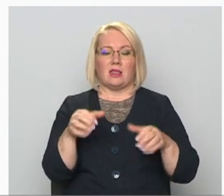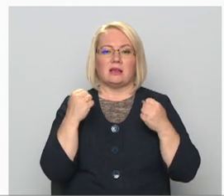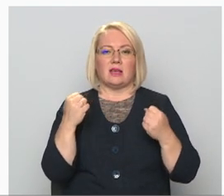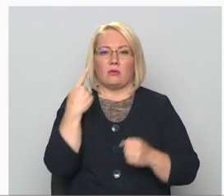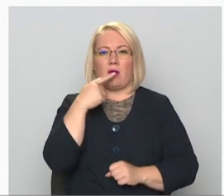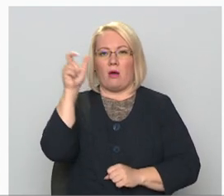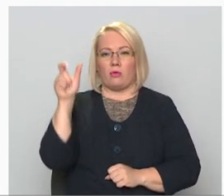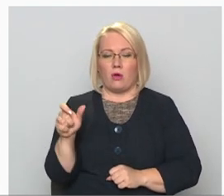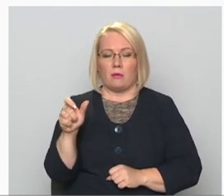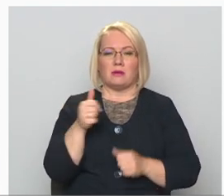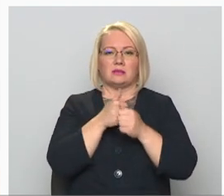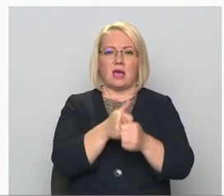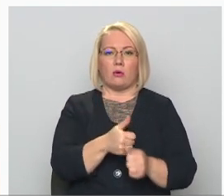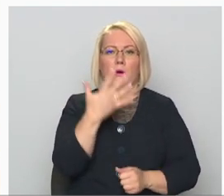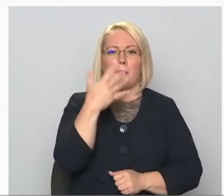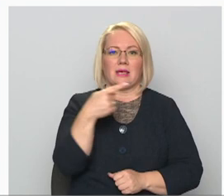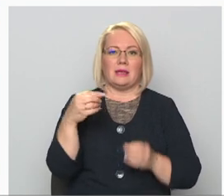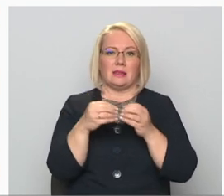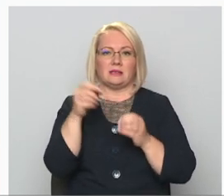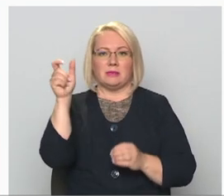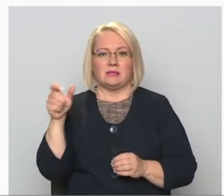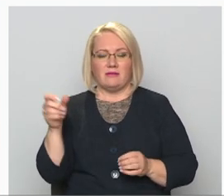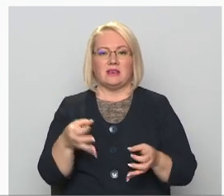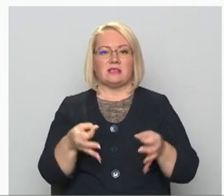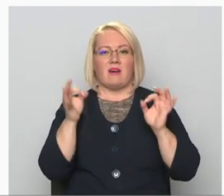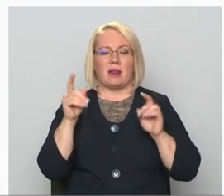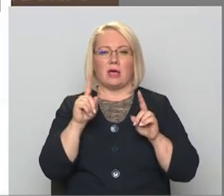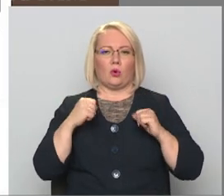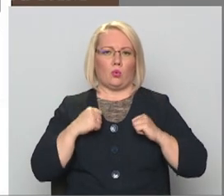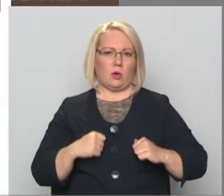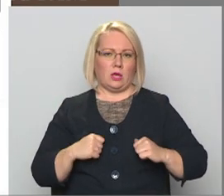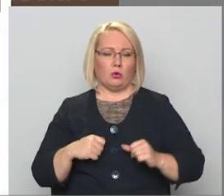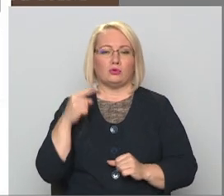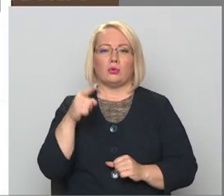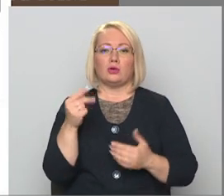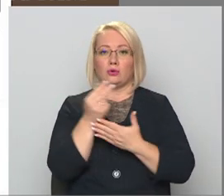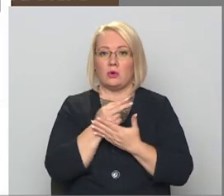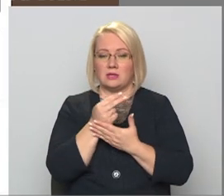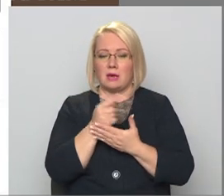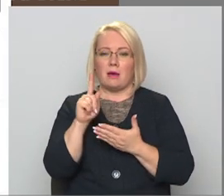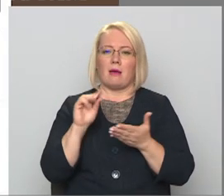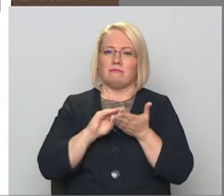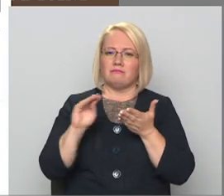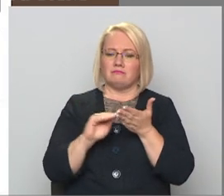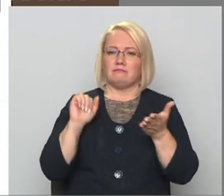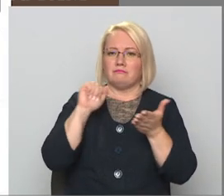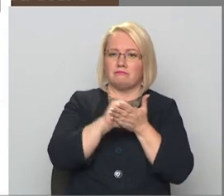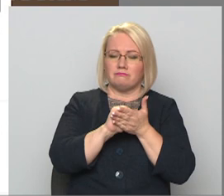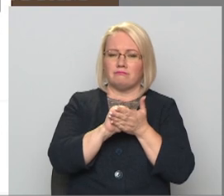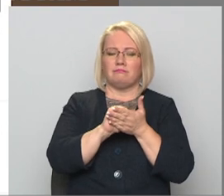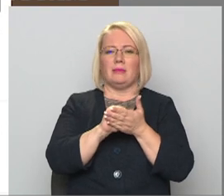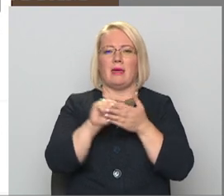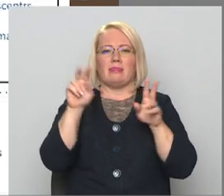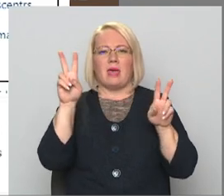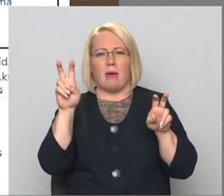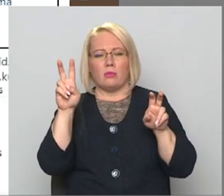seko tikai 5 vai 10 cilvēki, svarīgākais ir godīgums pret sekotājiem. Tas nozīmē, ka pie ierakstiem pievienotās atzīmes tēm turi